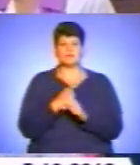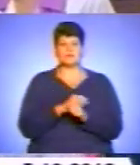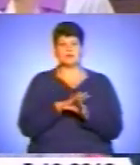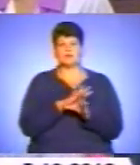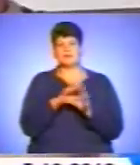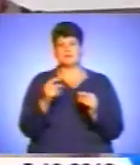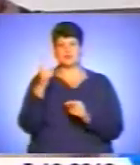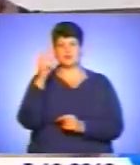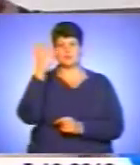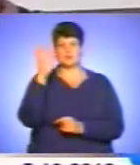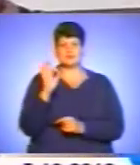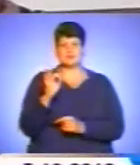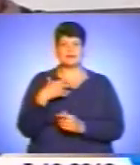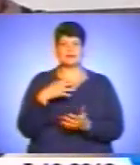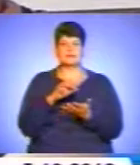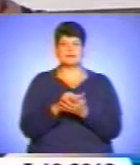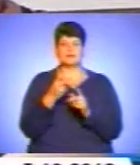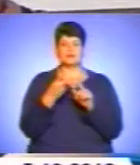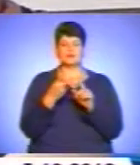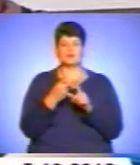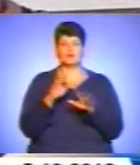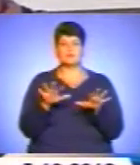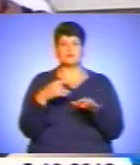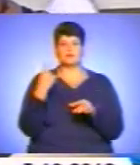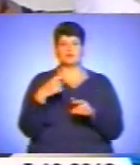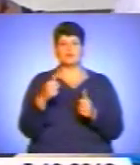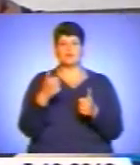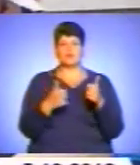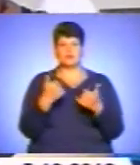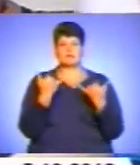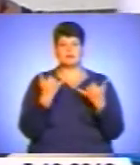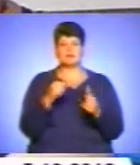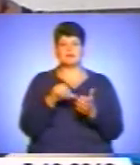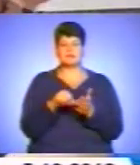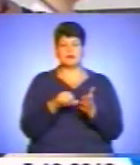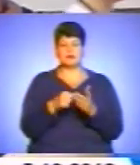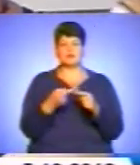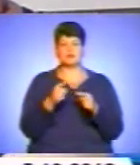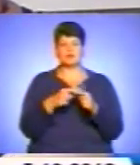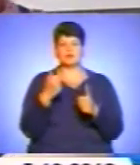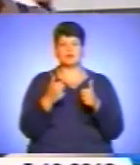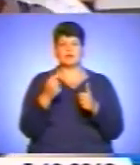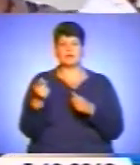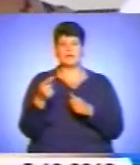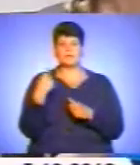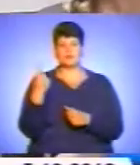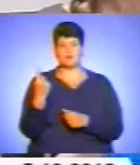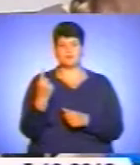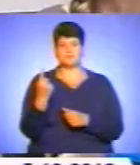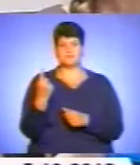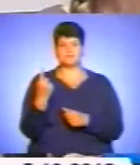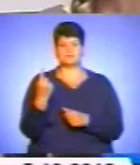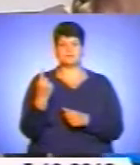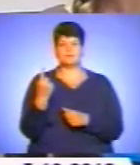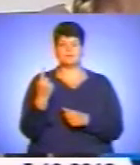100%. Я зайняла друге місце на обласному конкурсі, і зараз представляю на цьому конкурсі Тернопільську область. Ходила